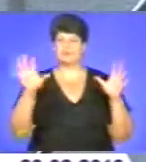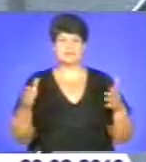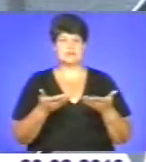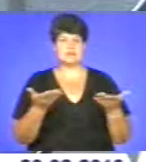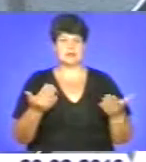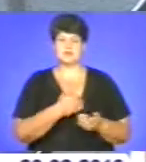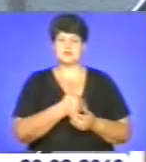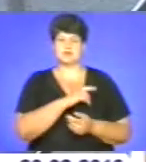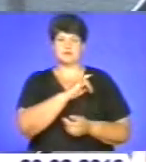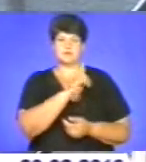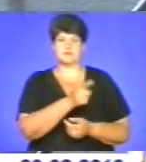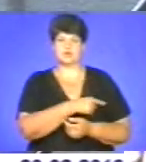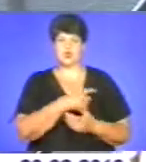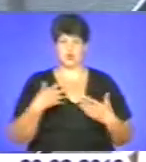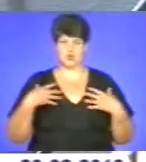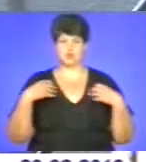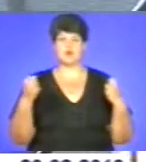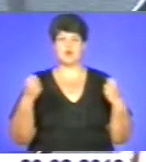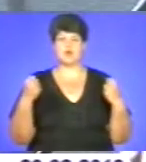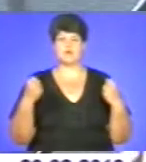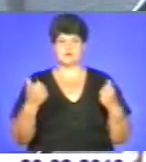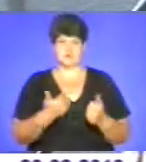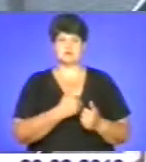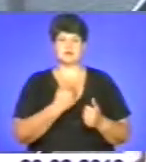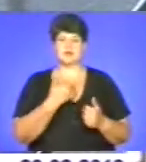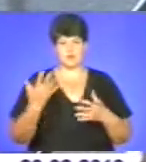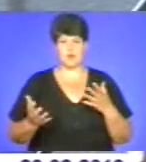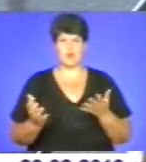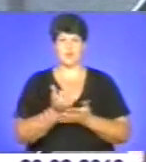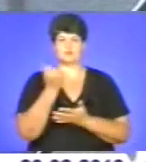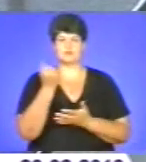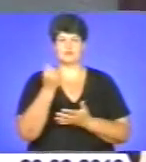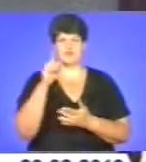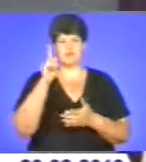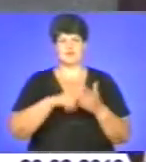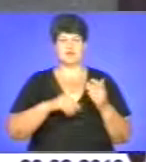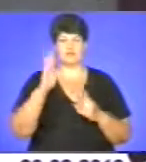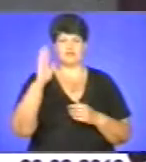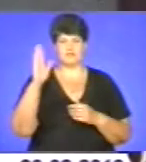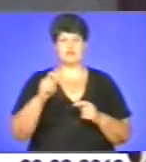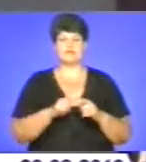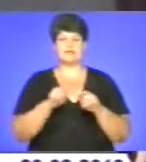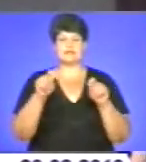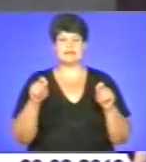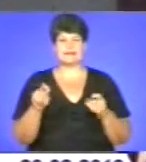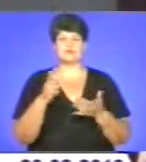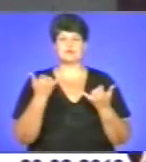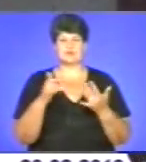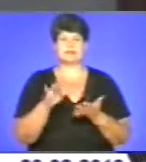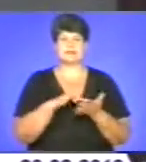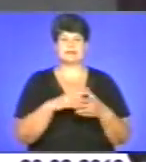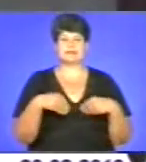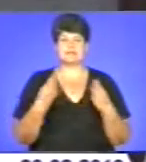бажаю всім місного здоров'я, наснаги, успіху і віримої будні. Відкриття сьогодні центру надання